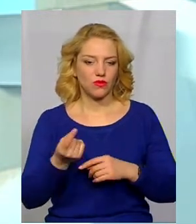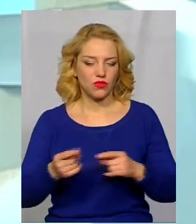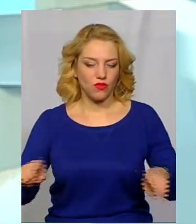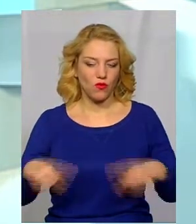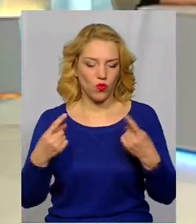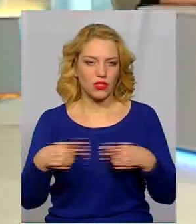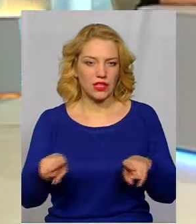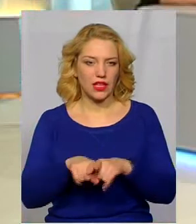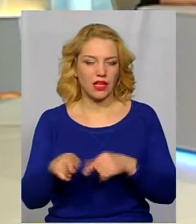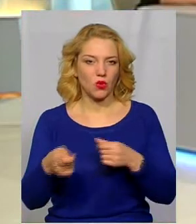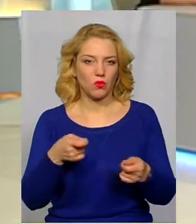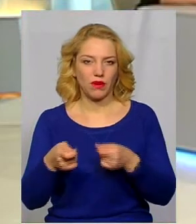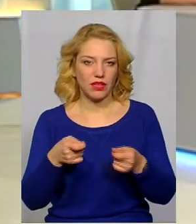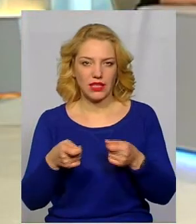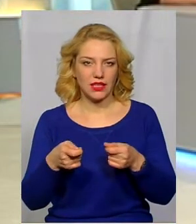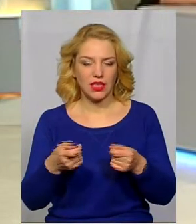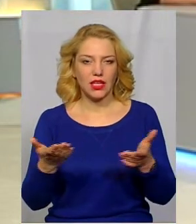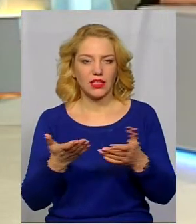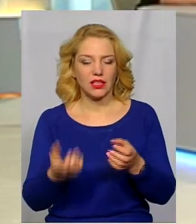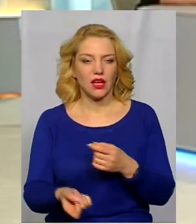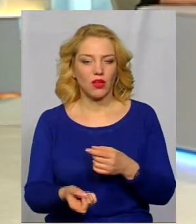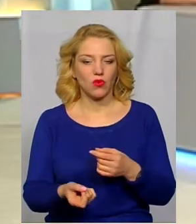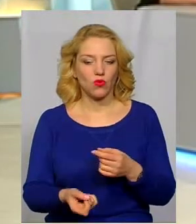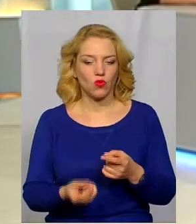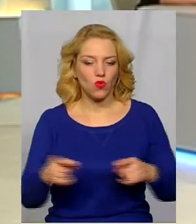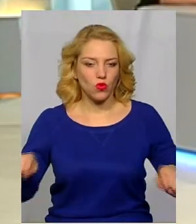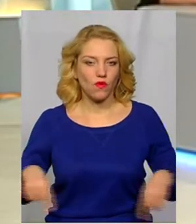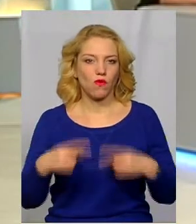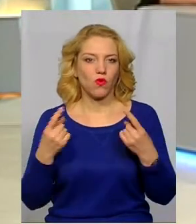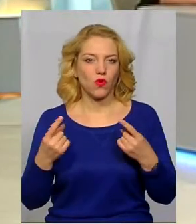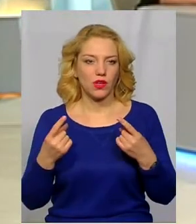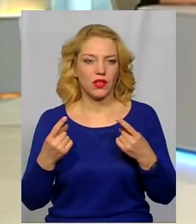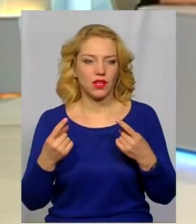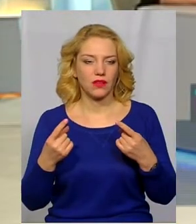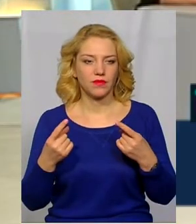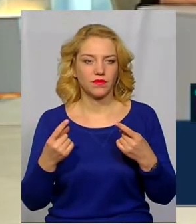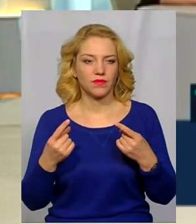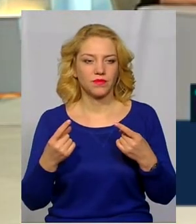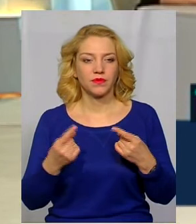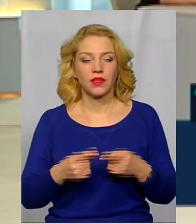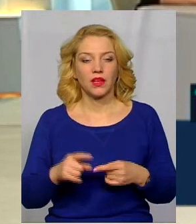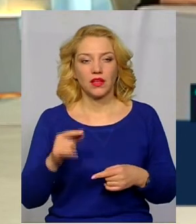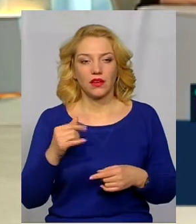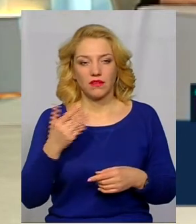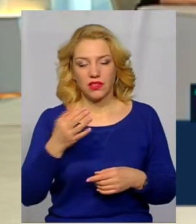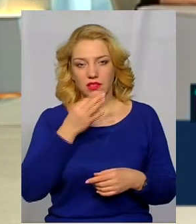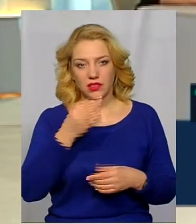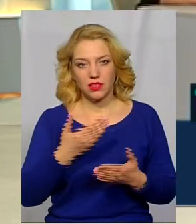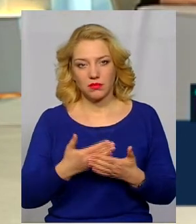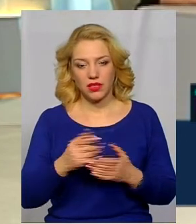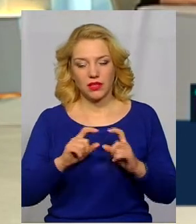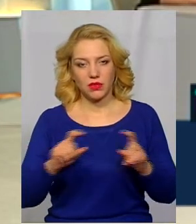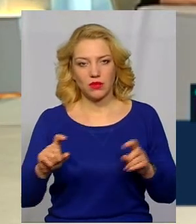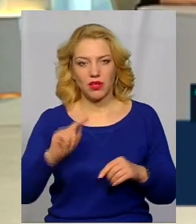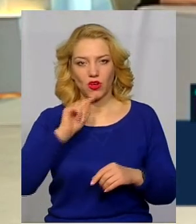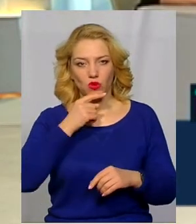таке управління, яке утворено в результаті і певної оптимізації інших структурних підрозділів. Ви сказали, наприклад, про департамент